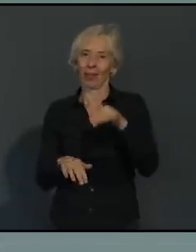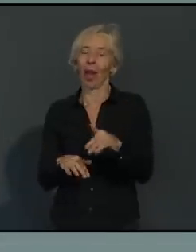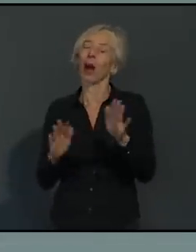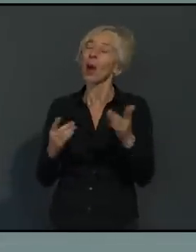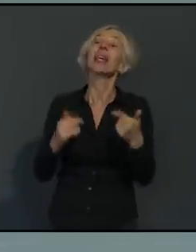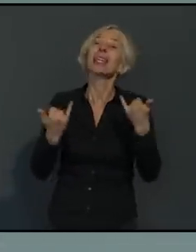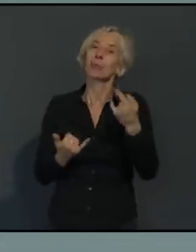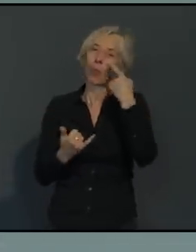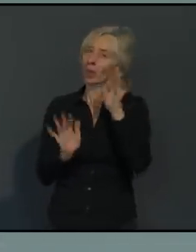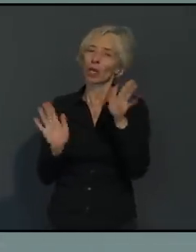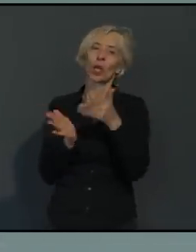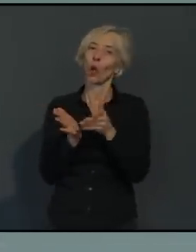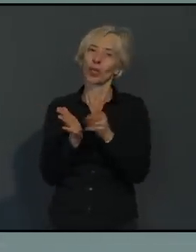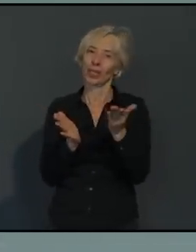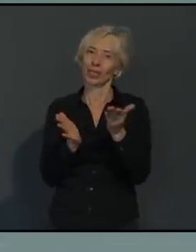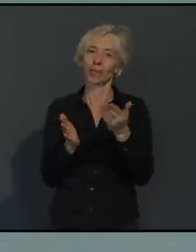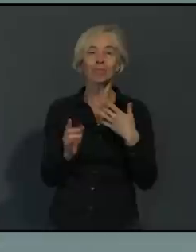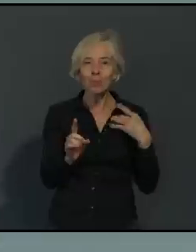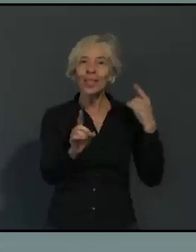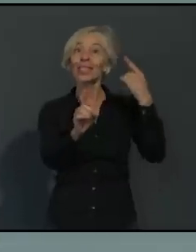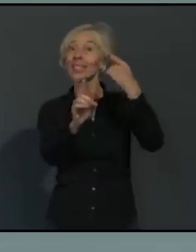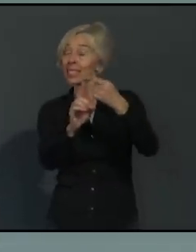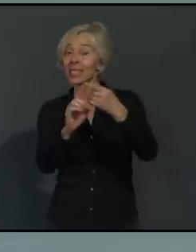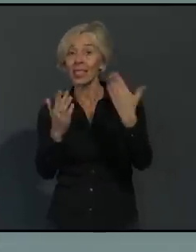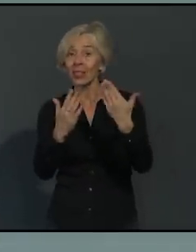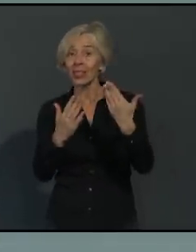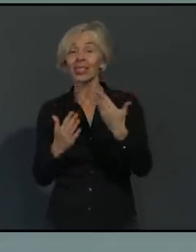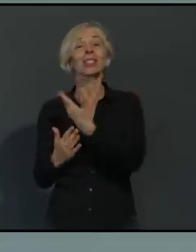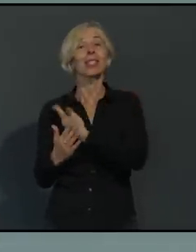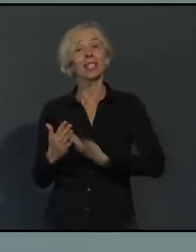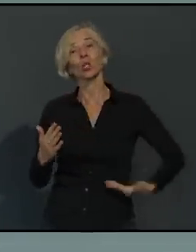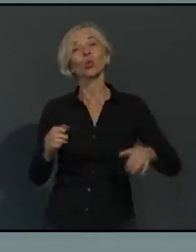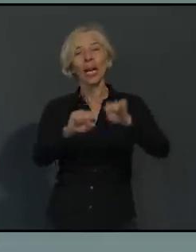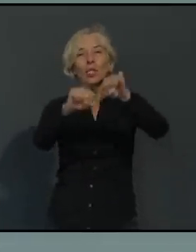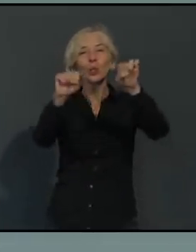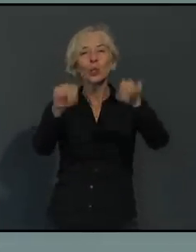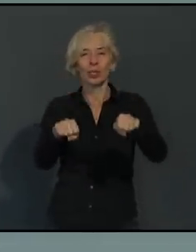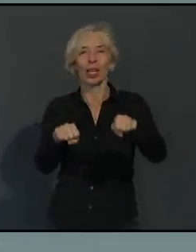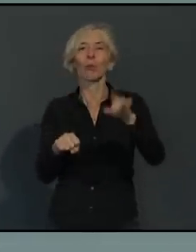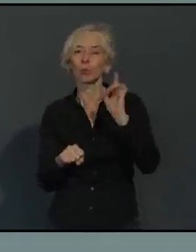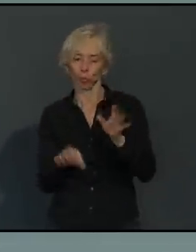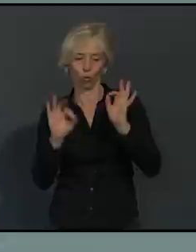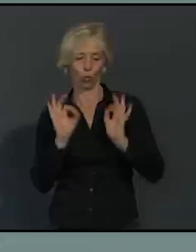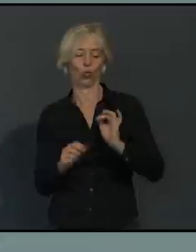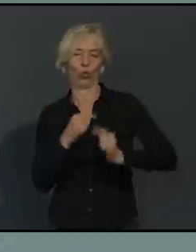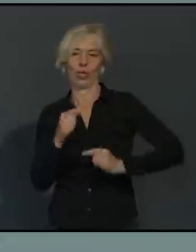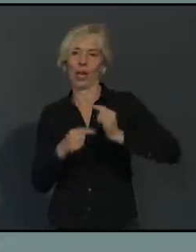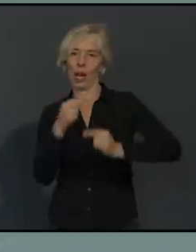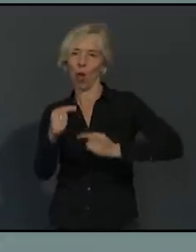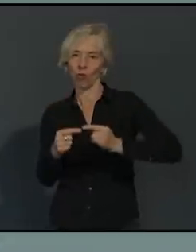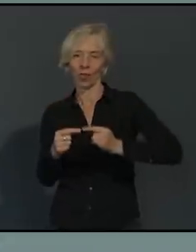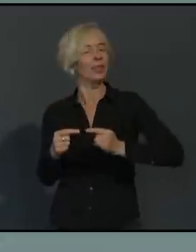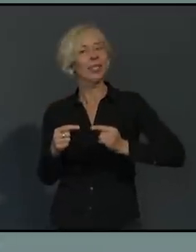geht darum, dass unsere Krankenhäuser weiter funktionsfähig bleiben können und deswegen müssen wir alle miteinander